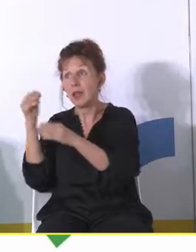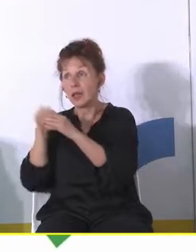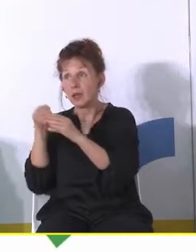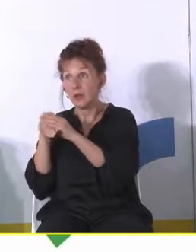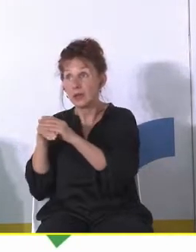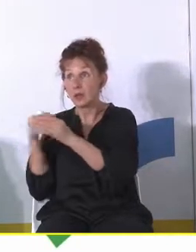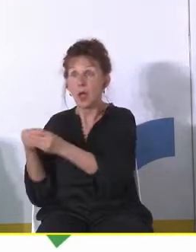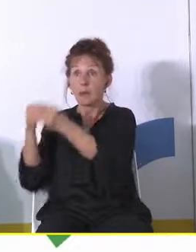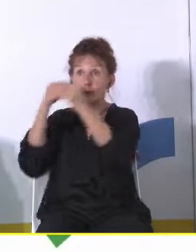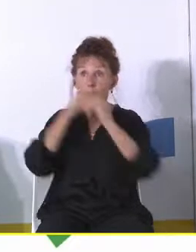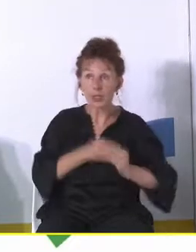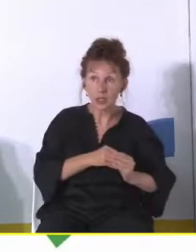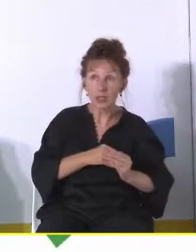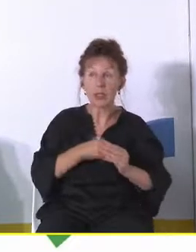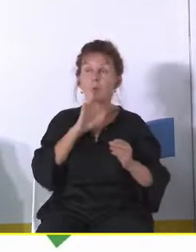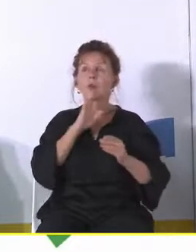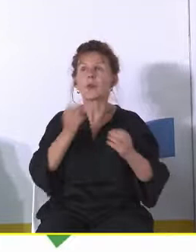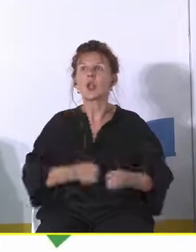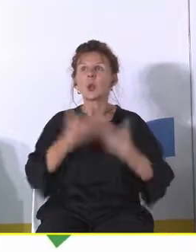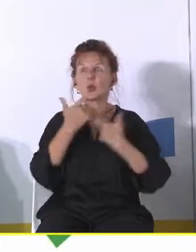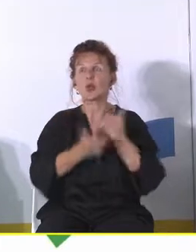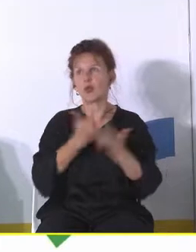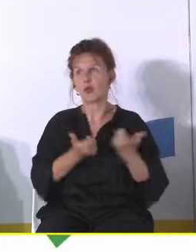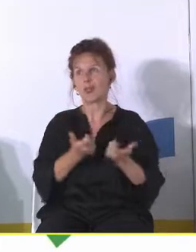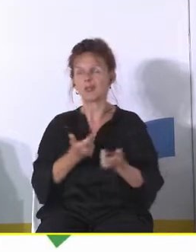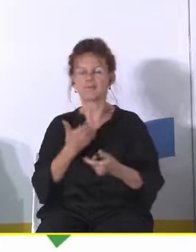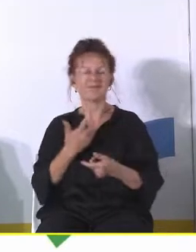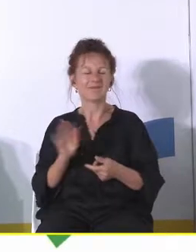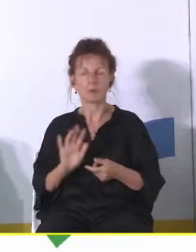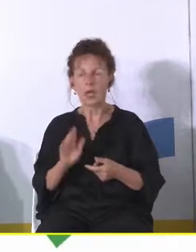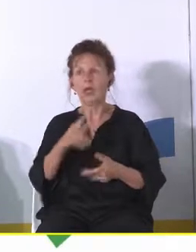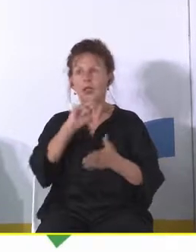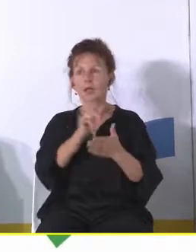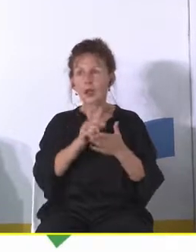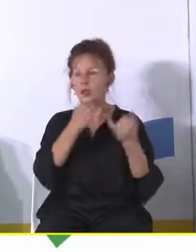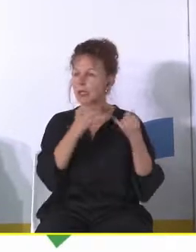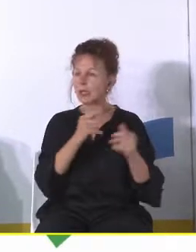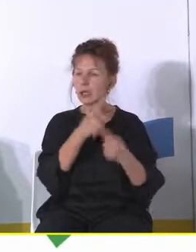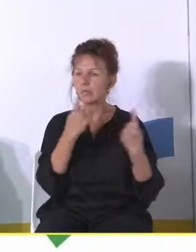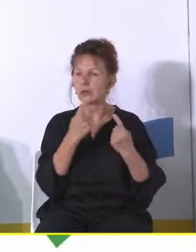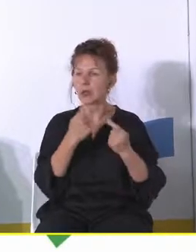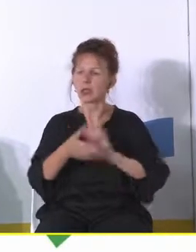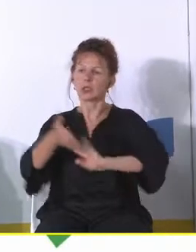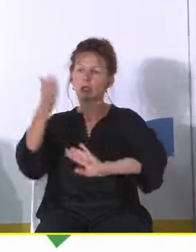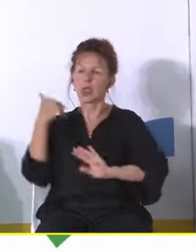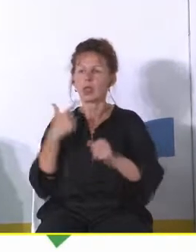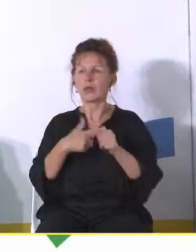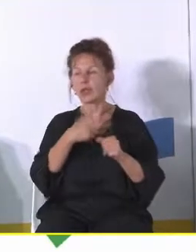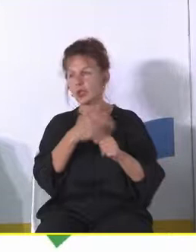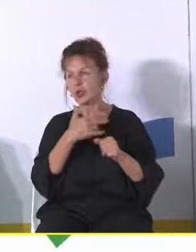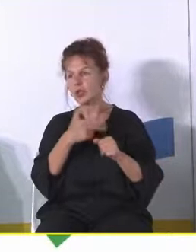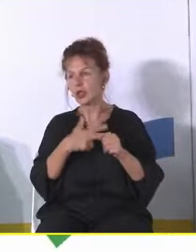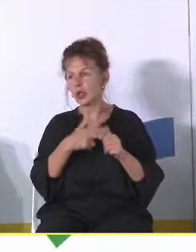będzie takim można powiedzieć cudotwórcą tak i mam wrażenie trochę że Śląsk jest dzisiaj już w innej sytuacji zupełnie niż tam 20-30